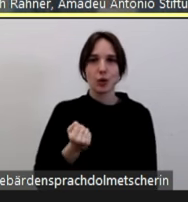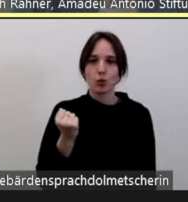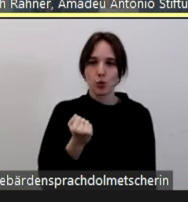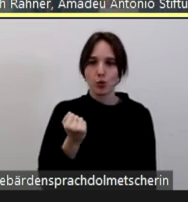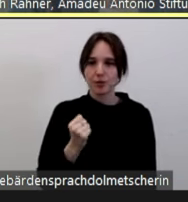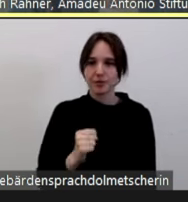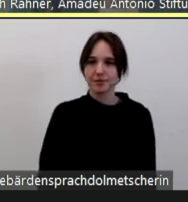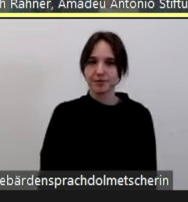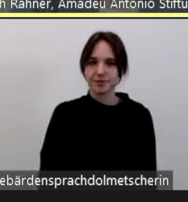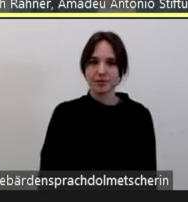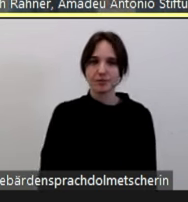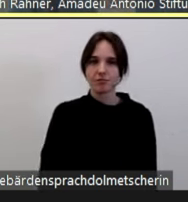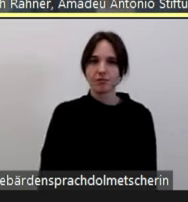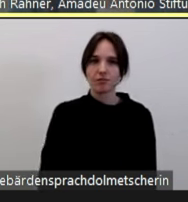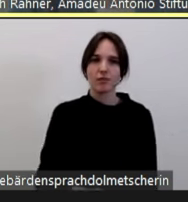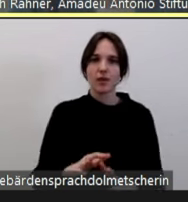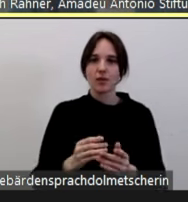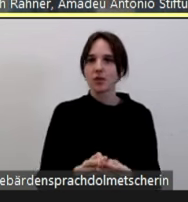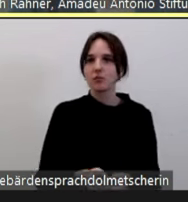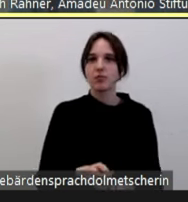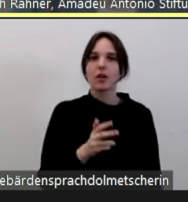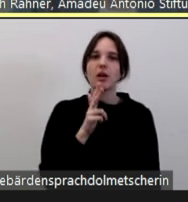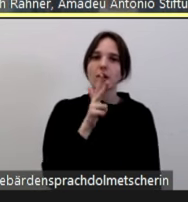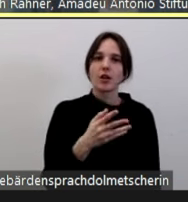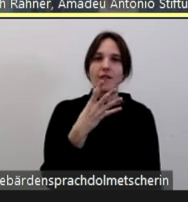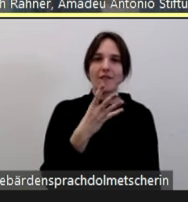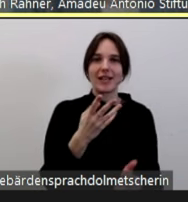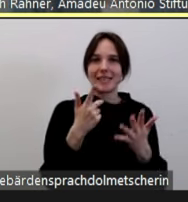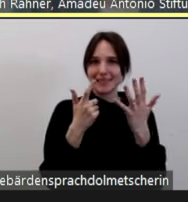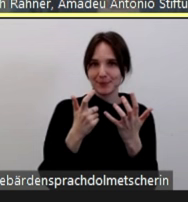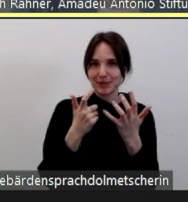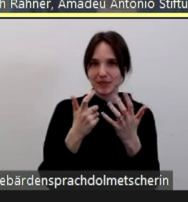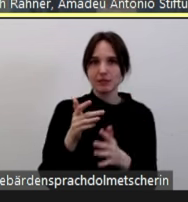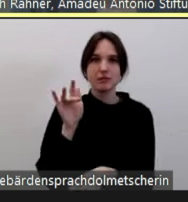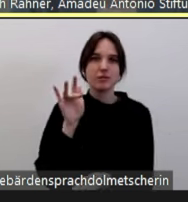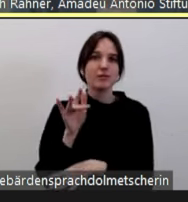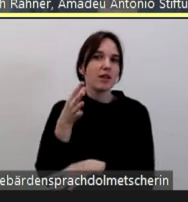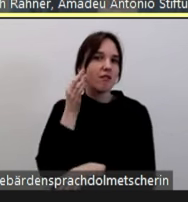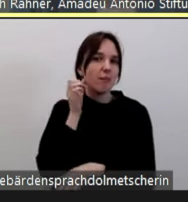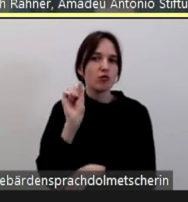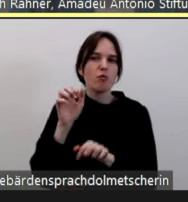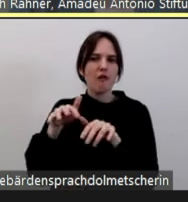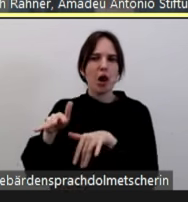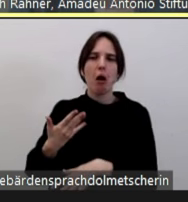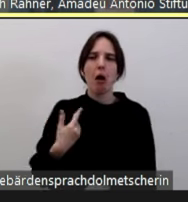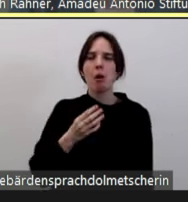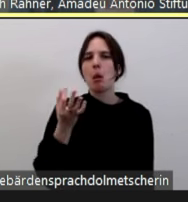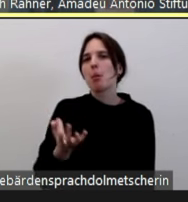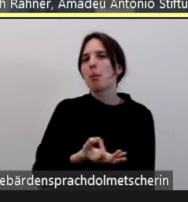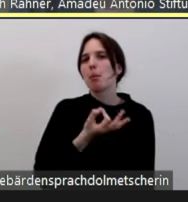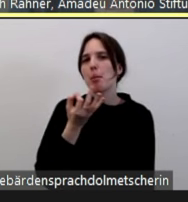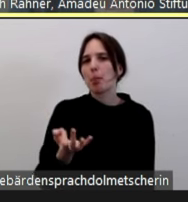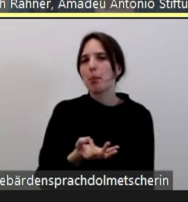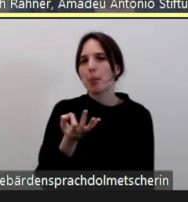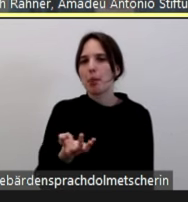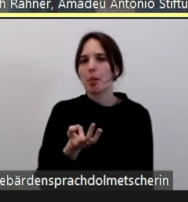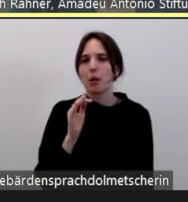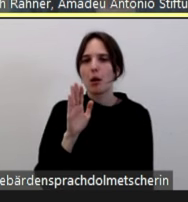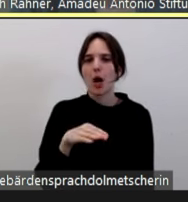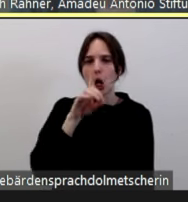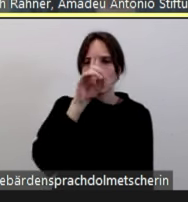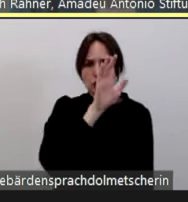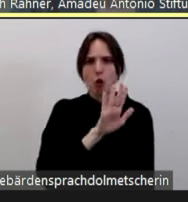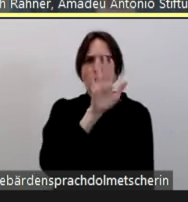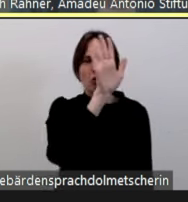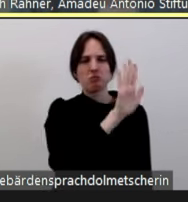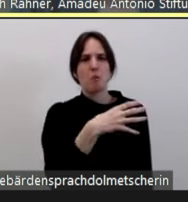naja, diese 812 Fälle oder 374 Antifeminismus-Fälle, das ist ja nicht viel. Da kann man ja, also das ist ja, da hat Deutschland ja